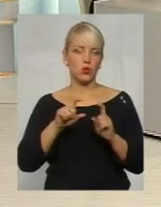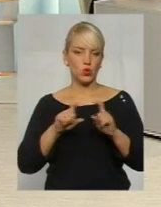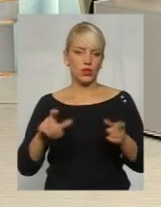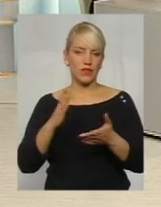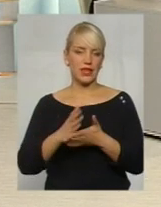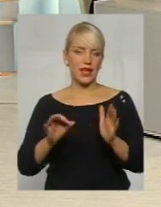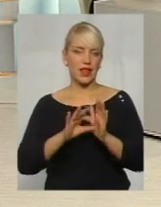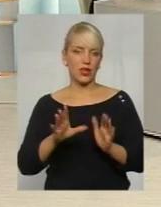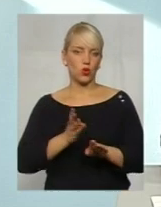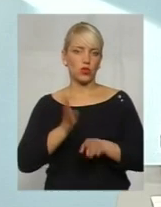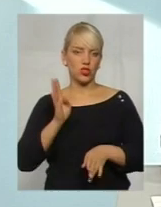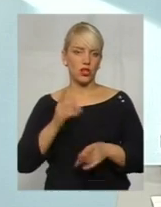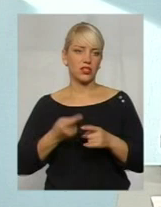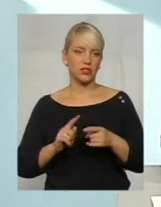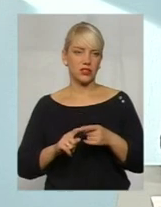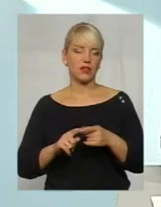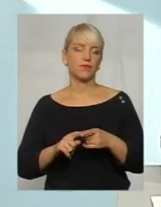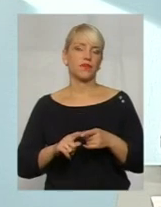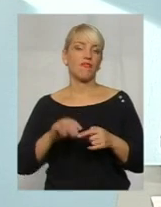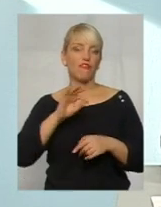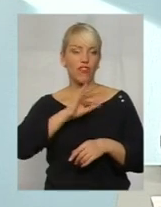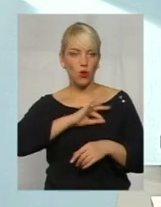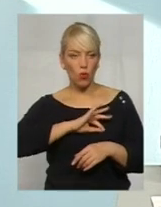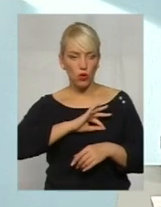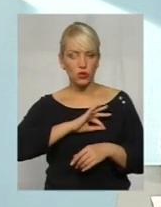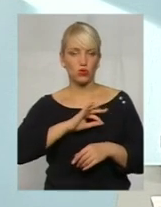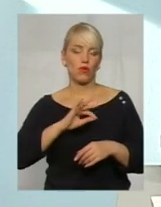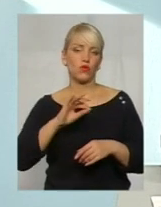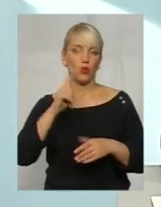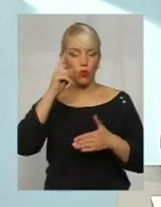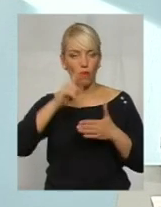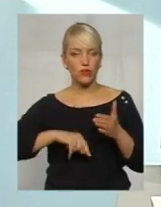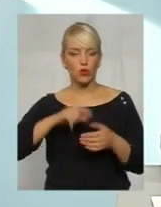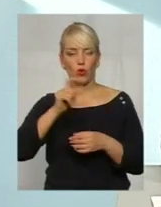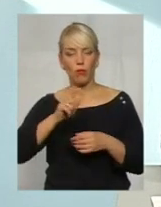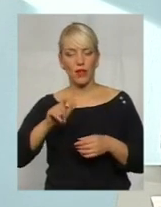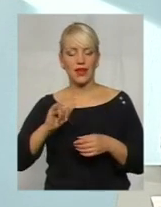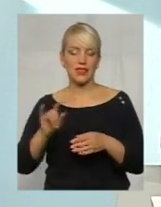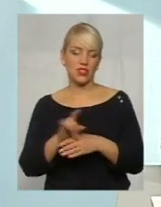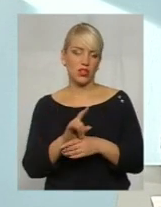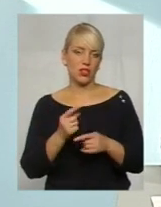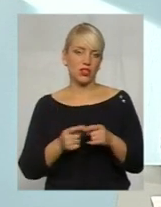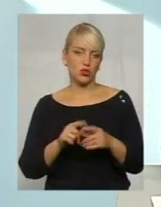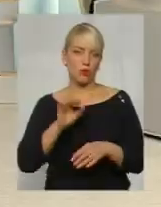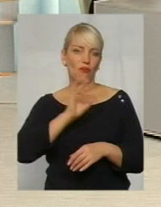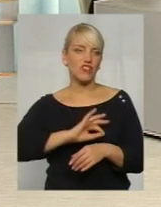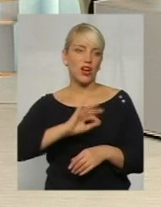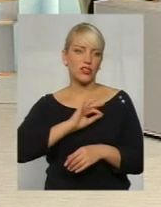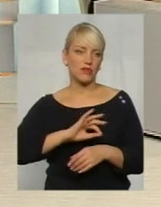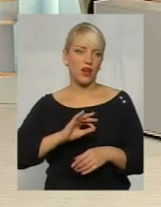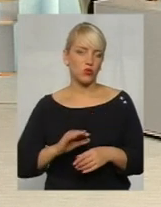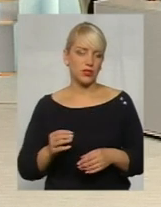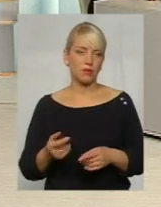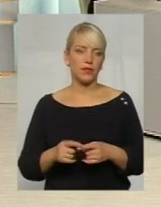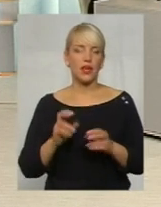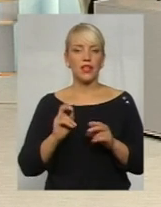електронна черга, це просто, знову ж таки, використовують довіру громадян, і шахраї на цьому наживаються. Добре, я хочу